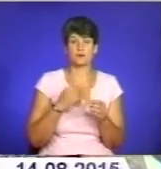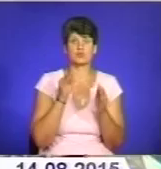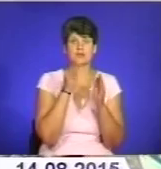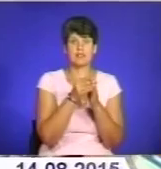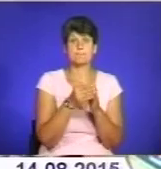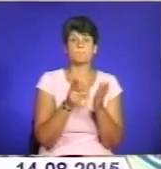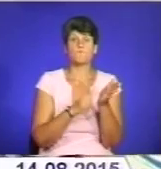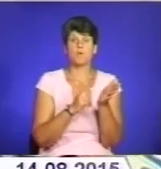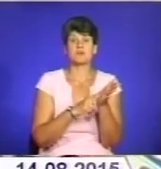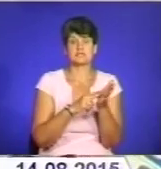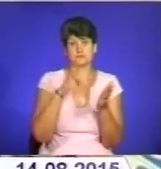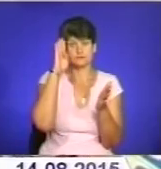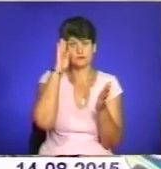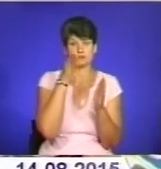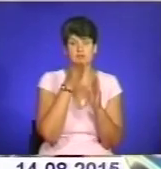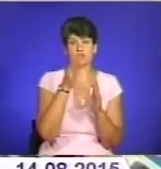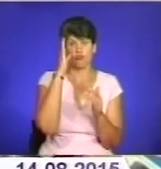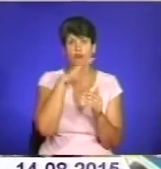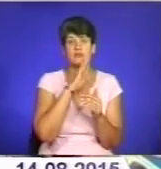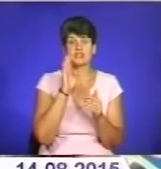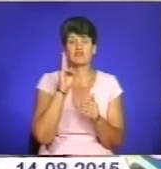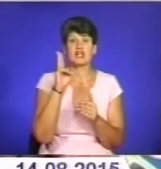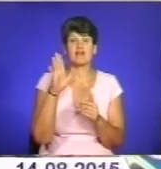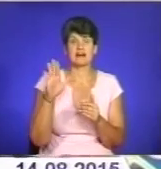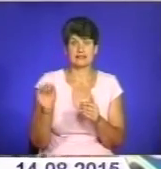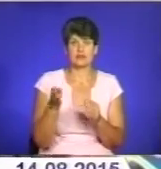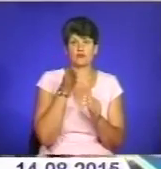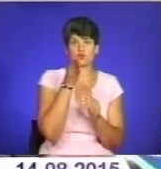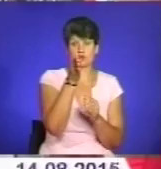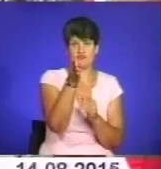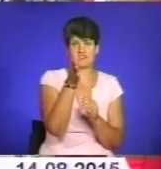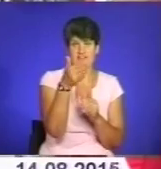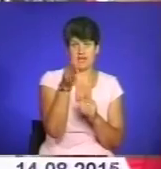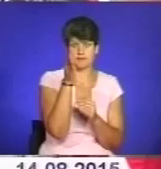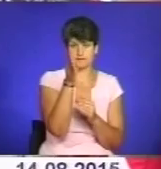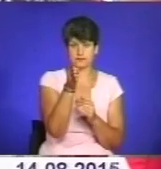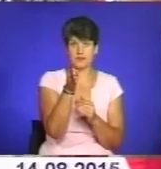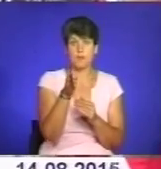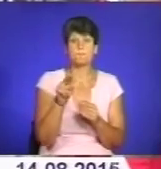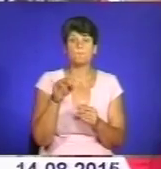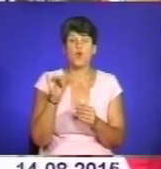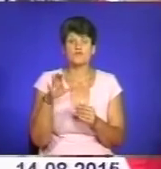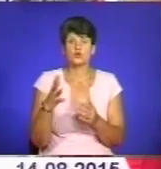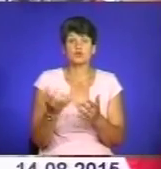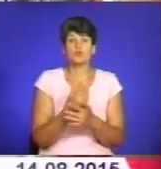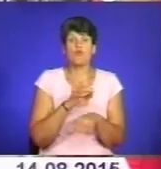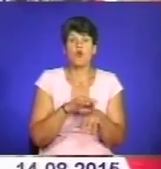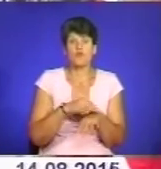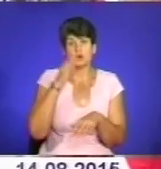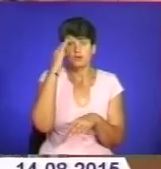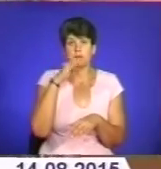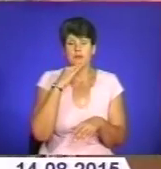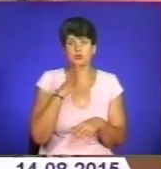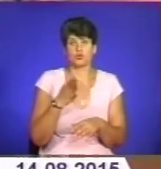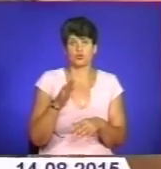прописці чоловікові, тобто батьків в квартирі, сонета просто в двері. Повістку знайшов хворий батько її чоловіка.